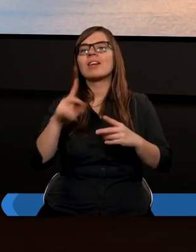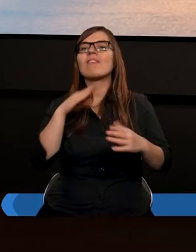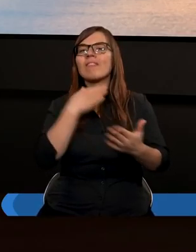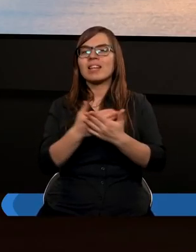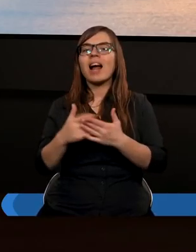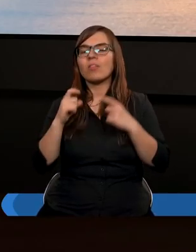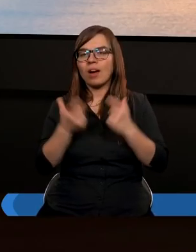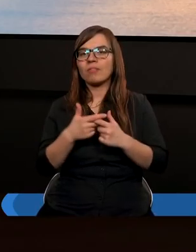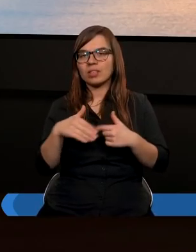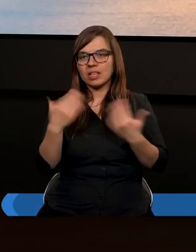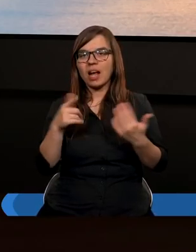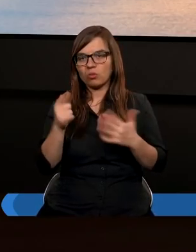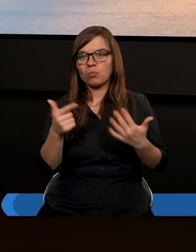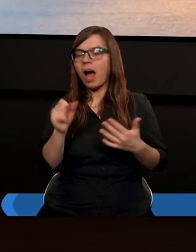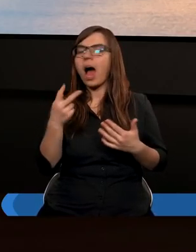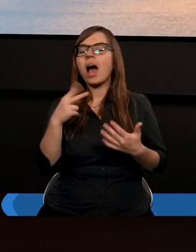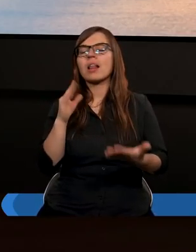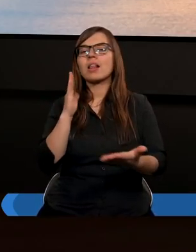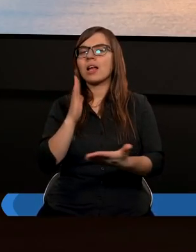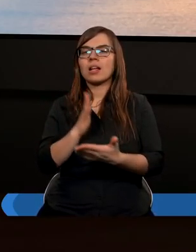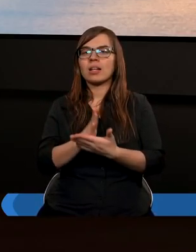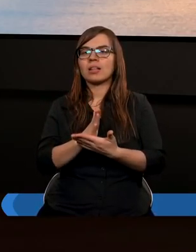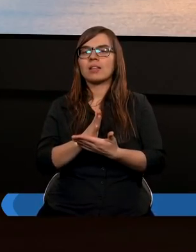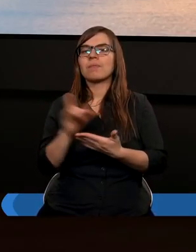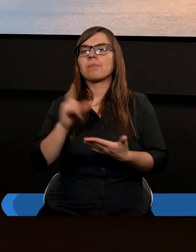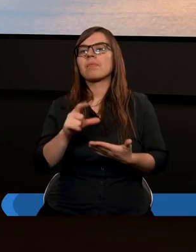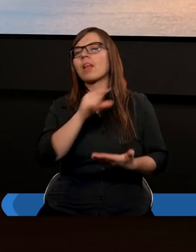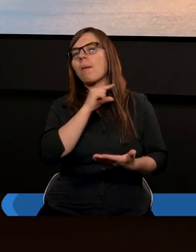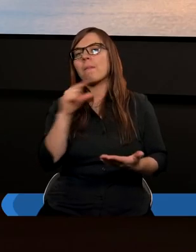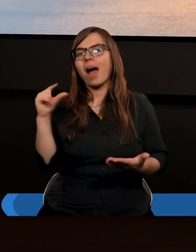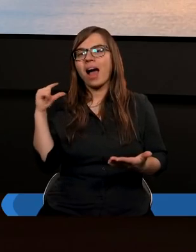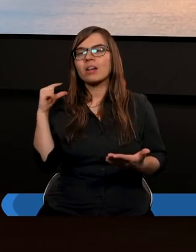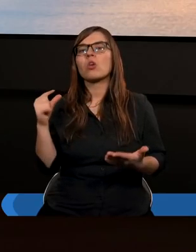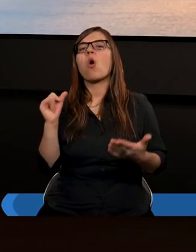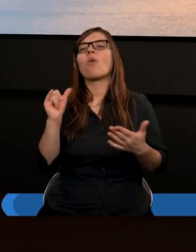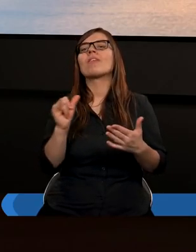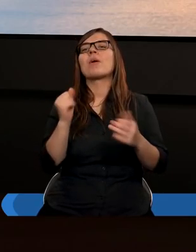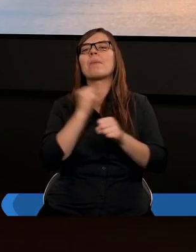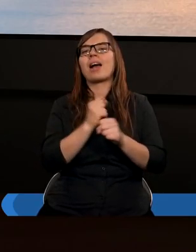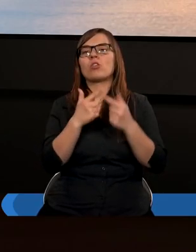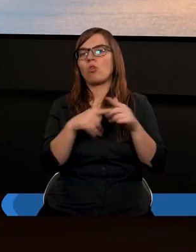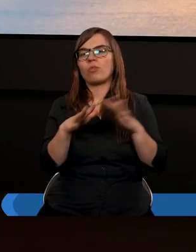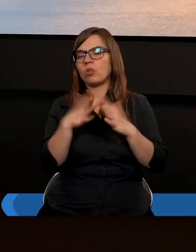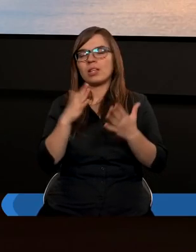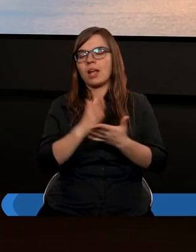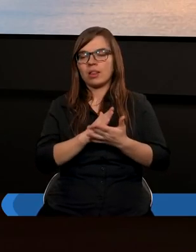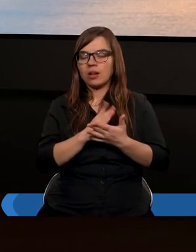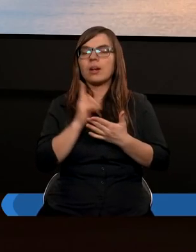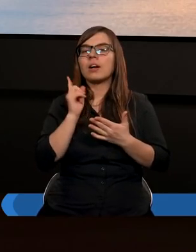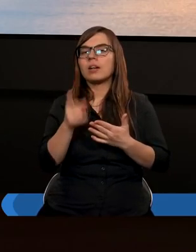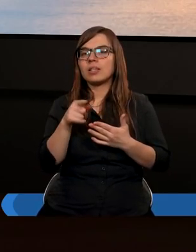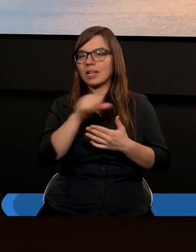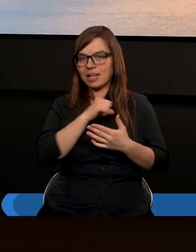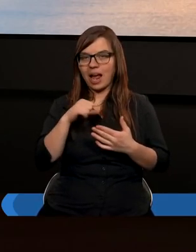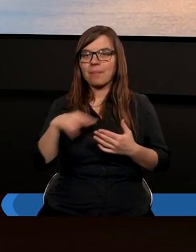tylko pastorów, pracowników Kościoła. I tam się